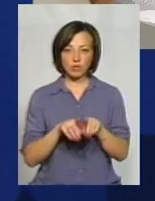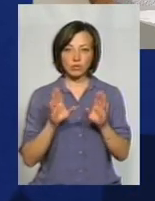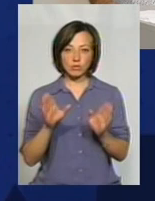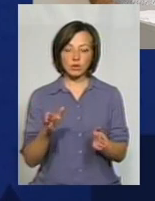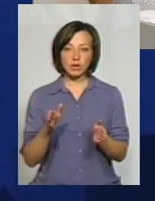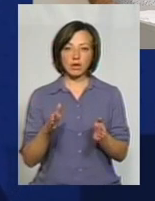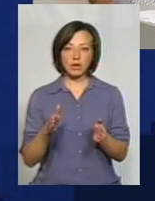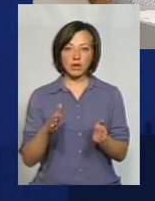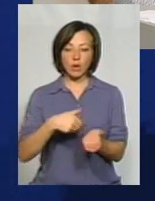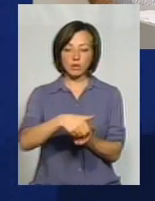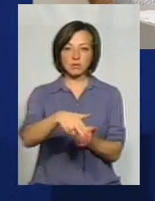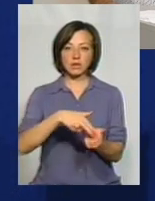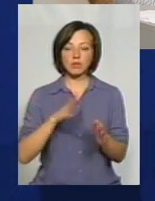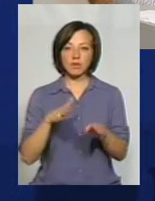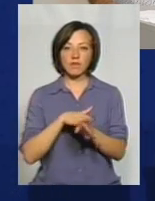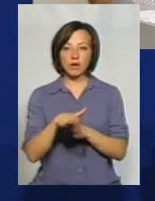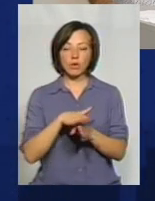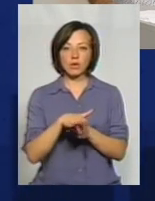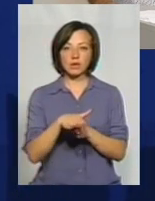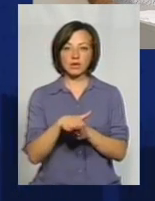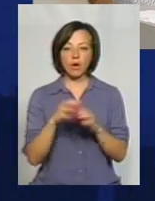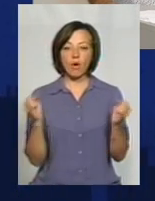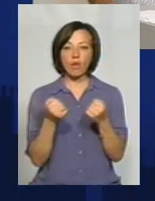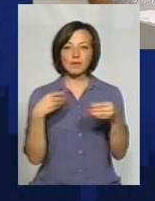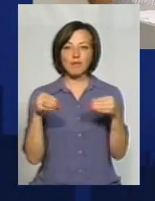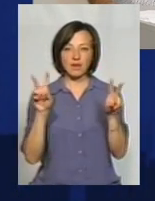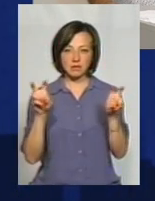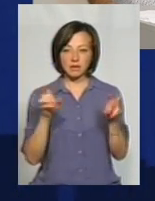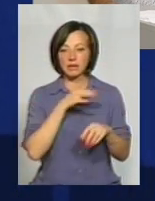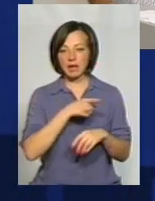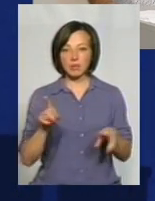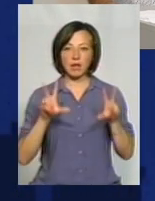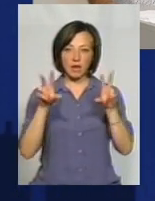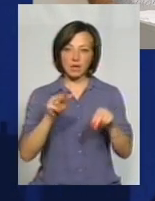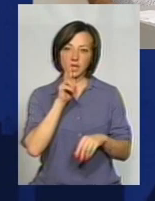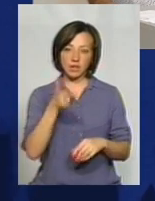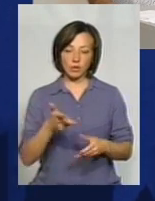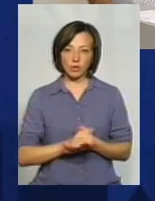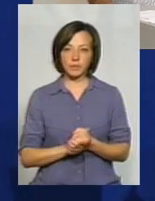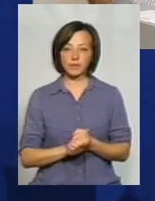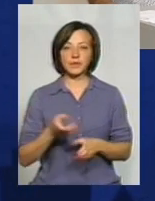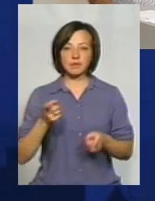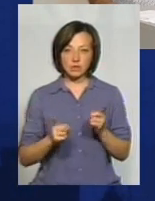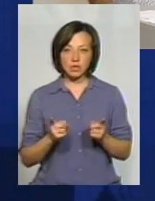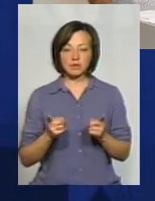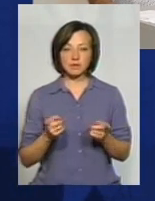розмітка буде виконана холодним пластиком, термін гарантії якої – три роки. Звичайно,